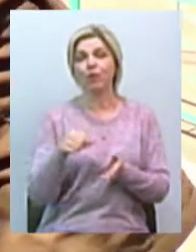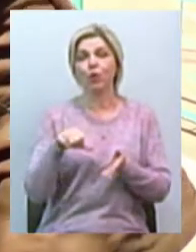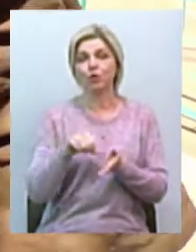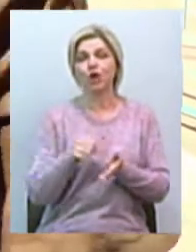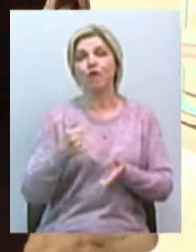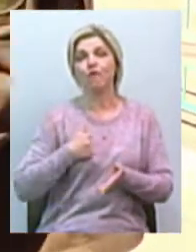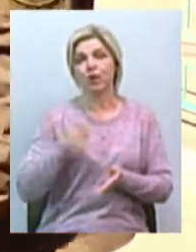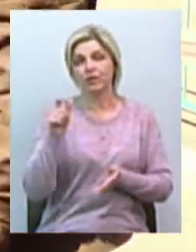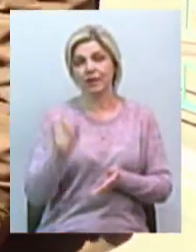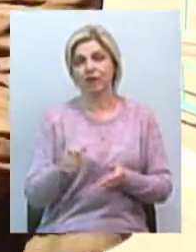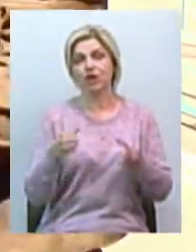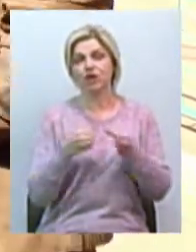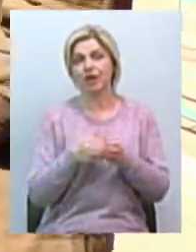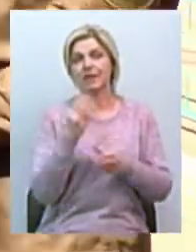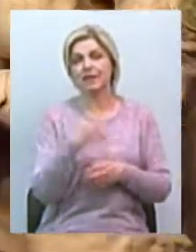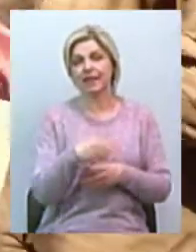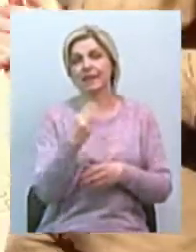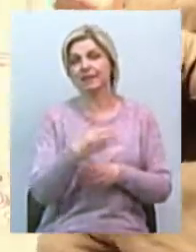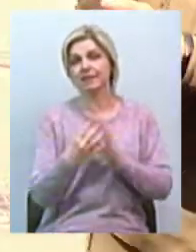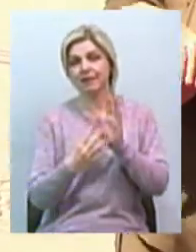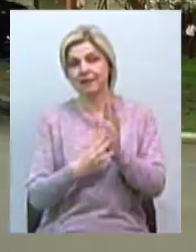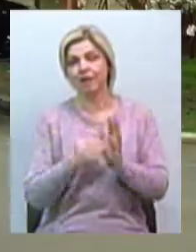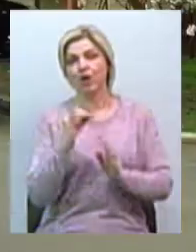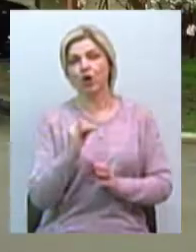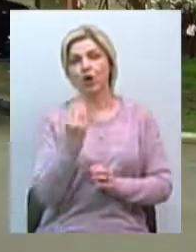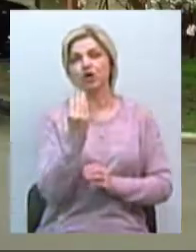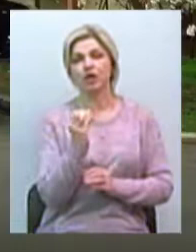військовий з частини 3039 Ігор Шестак.